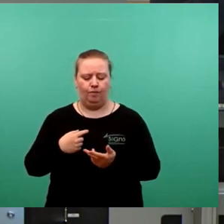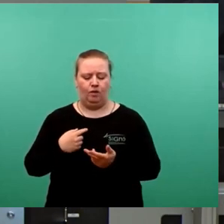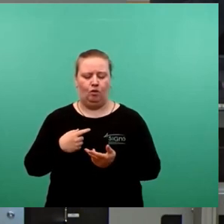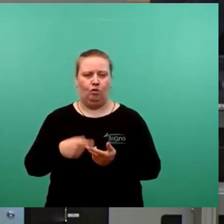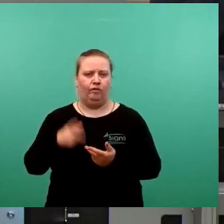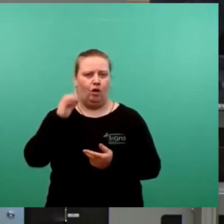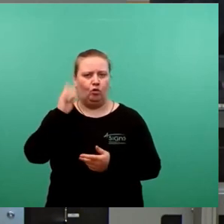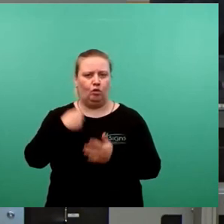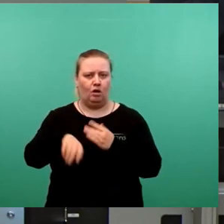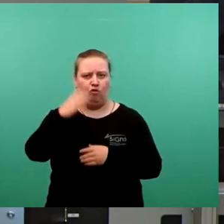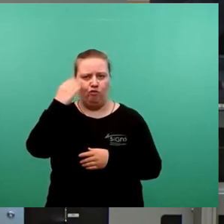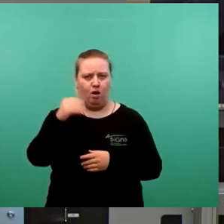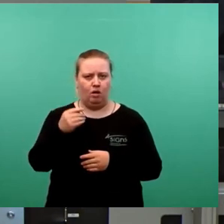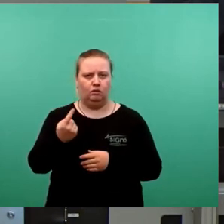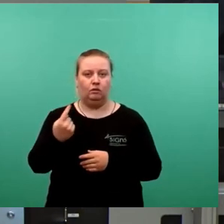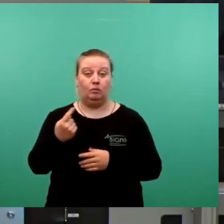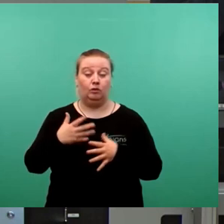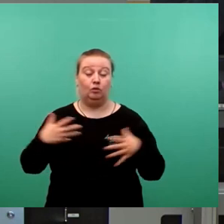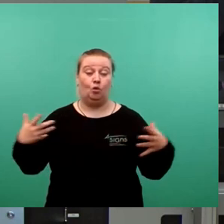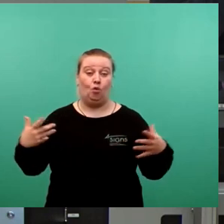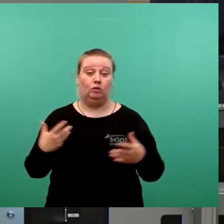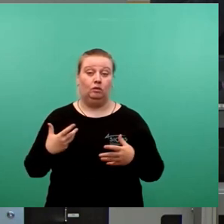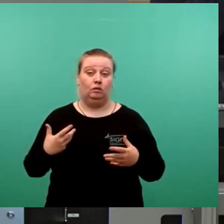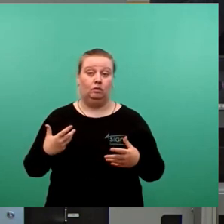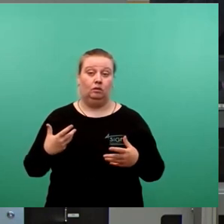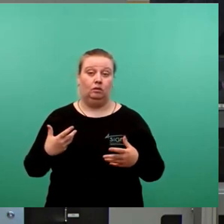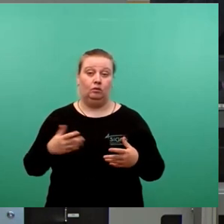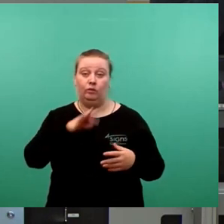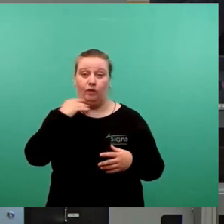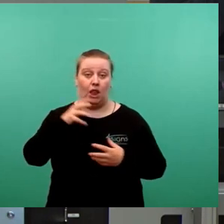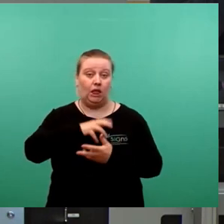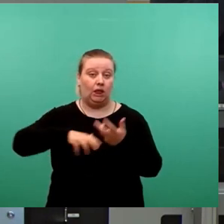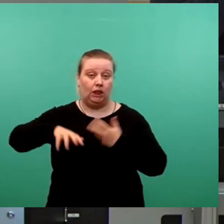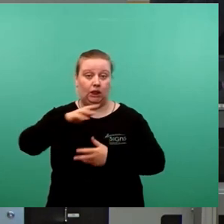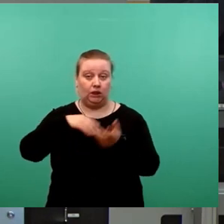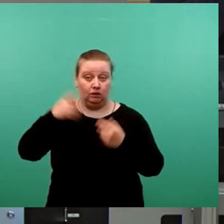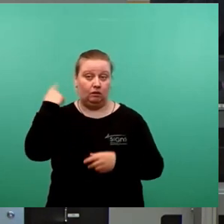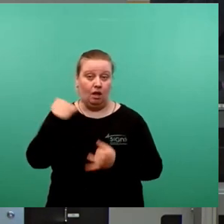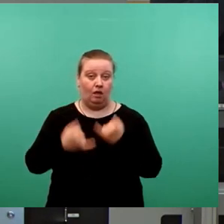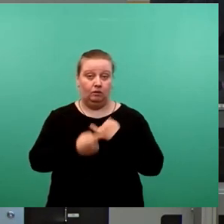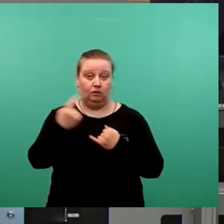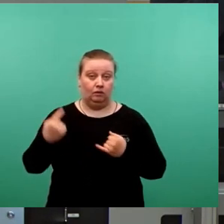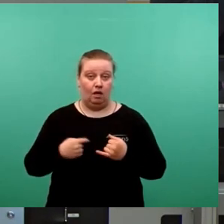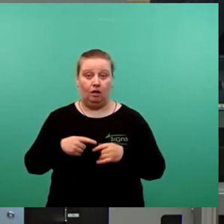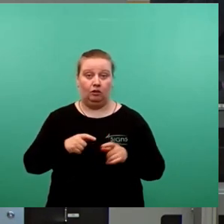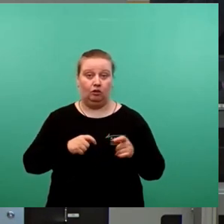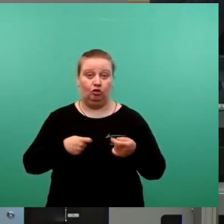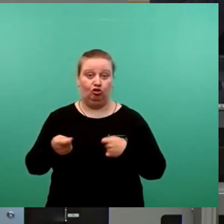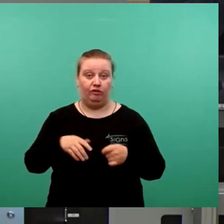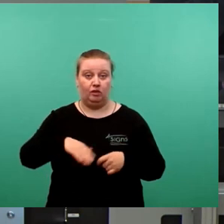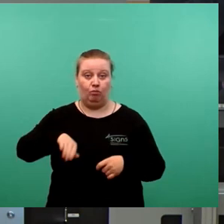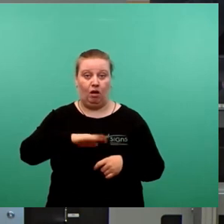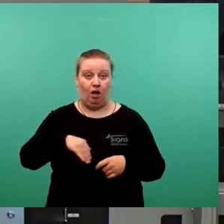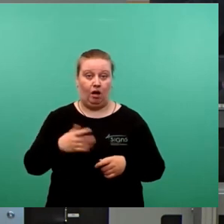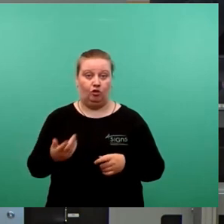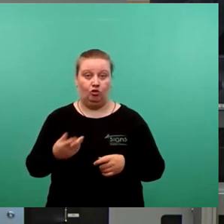Kaufmann zu ihrem riesengroßen, durch viele Krisen, der in den letzten Jahren Gebäude und Geschäftsbereich auch noch